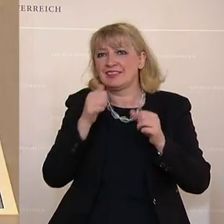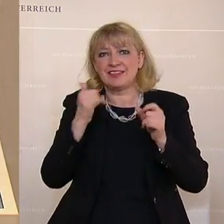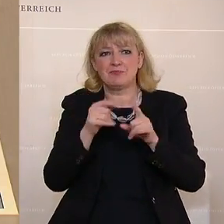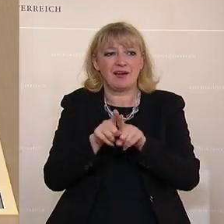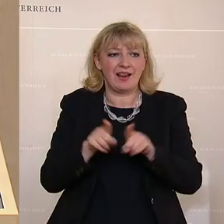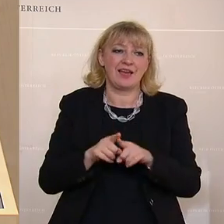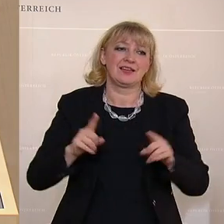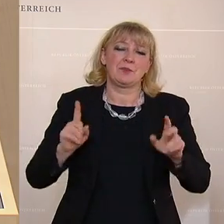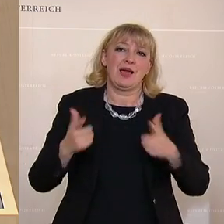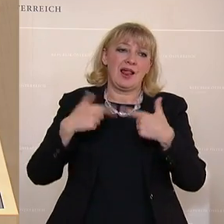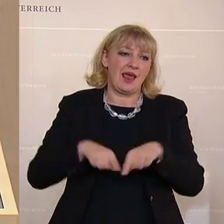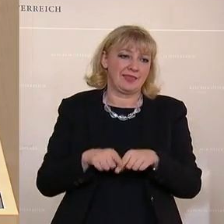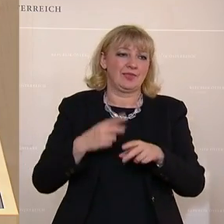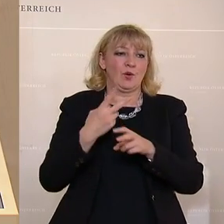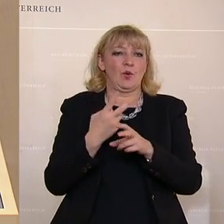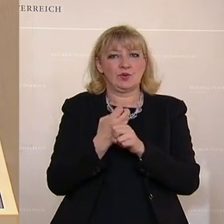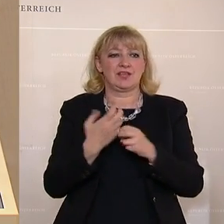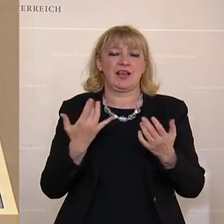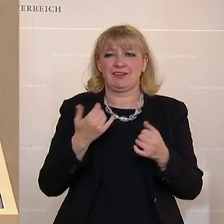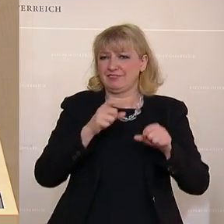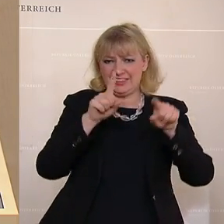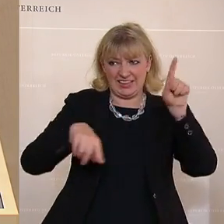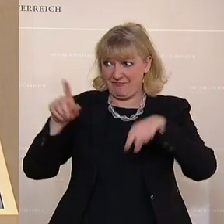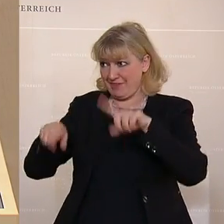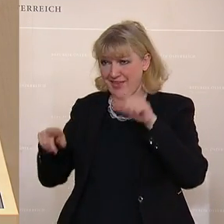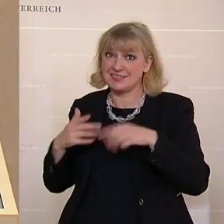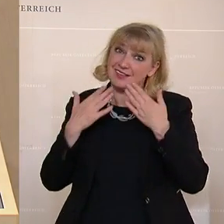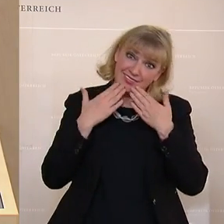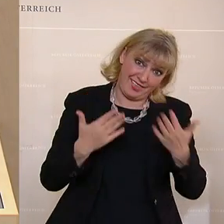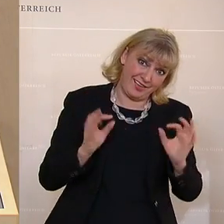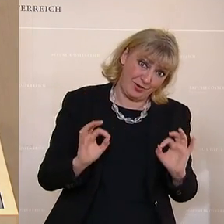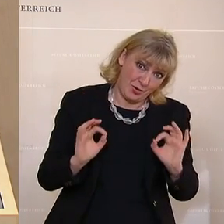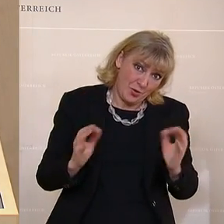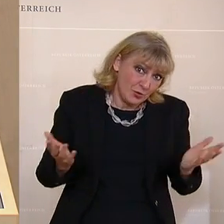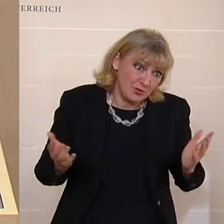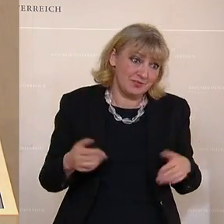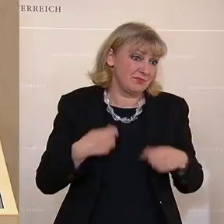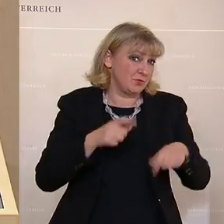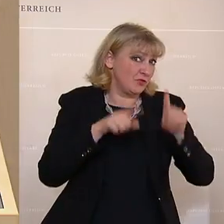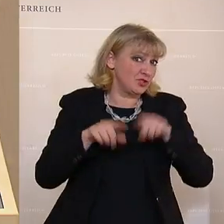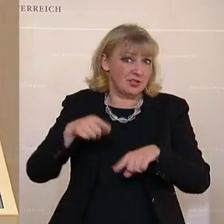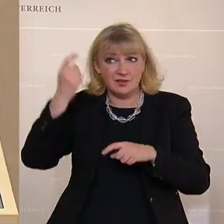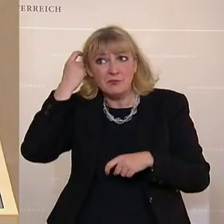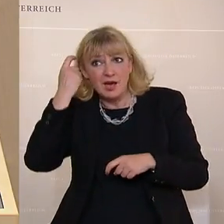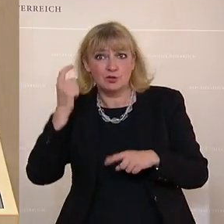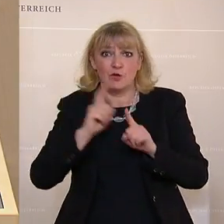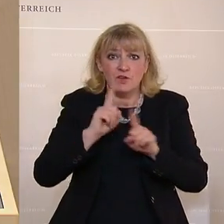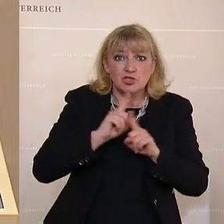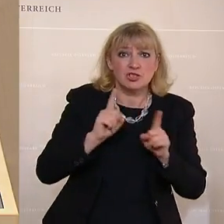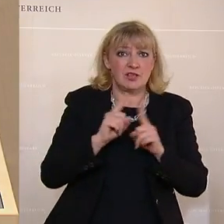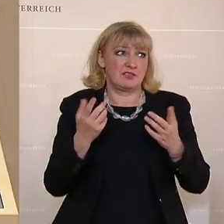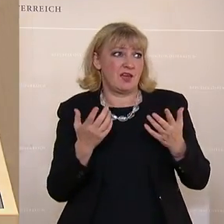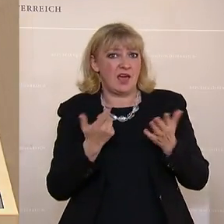Und das Land Österreich ist sehr divers, Gott sei Dank, ja. Wir haben sehr unterschiedliche Herangehensweisen, sehr unterschiedliche Herausforderungen.